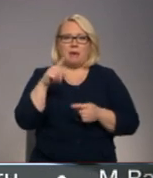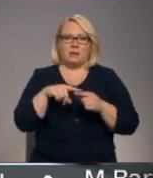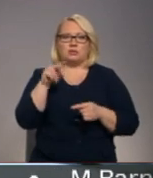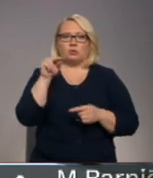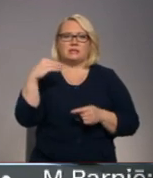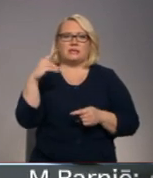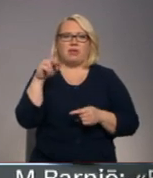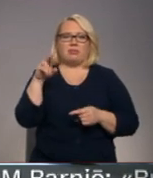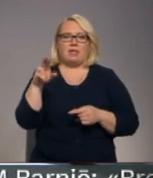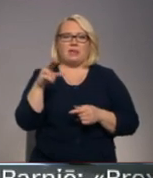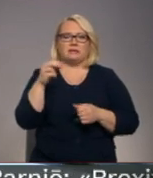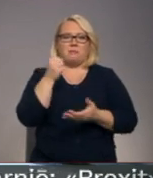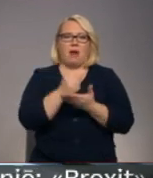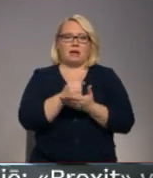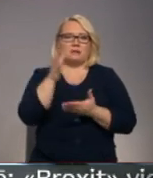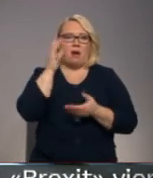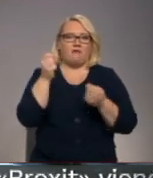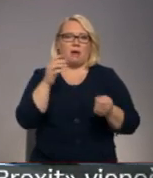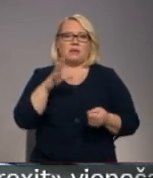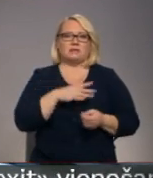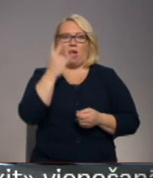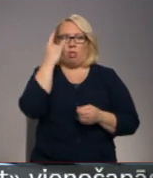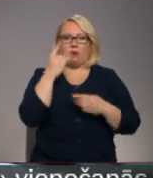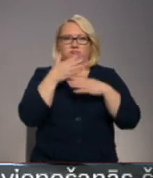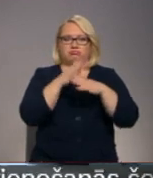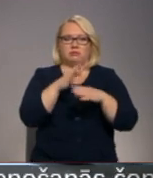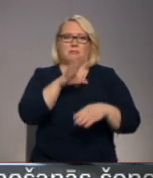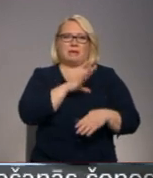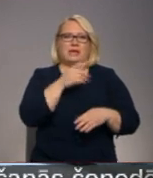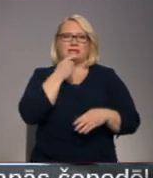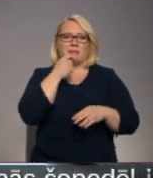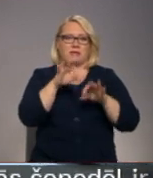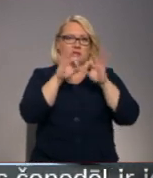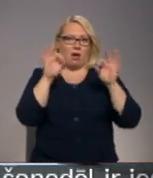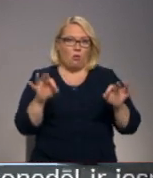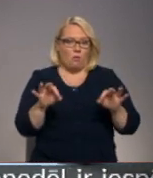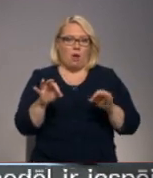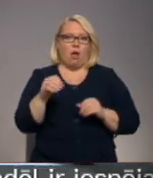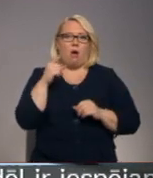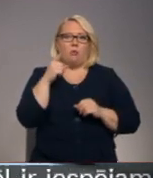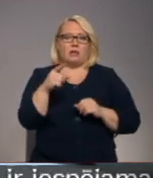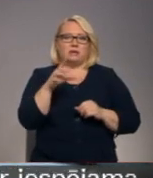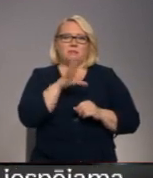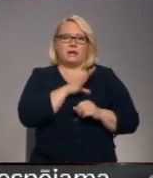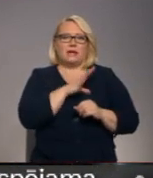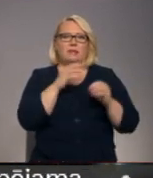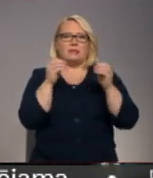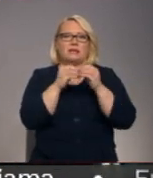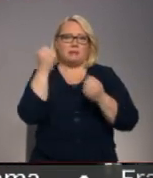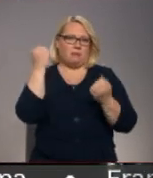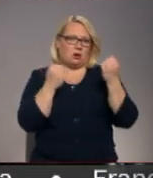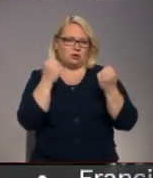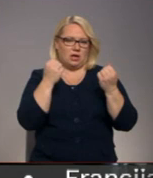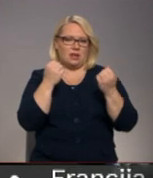pagastu pārvaldniec pie sava zirneklīš tik uz septembrs sākumā, bet zinām, sasūt vismaz desmit tādas automašīnas.